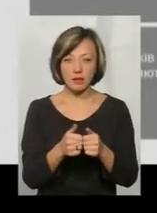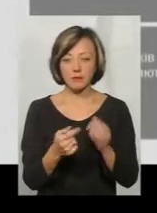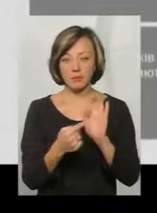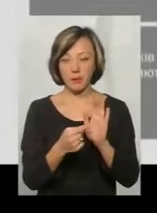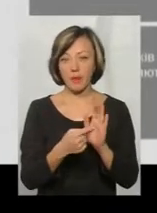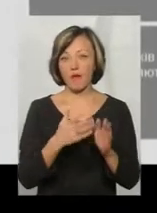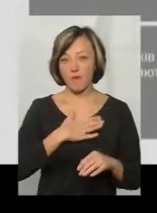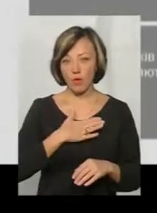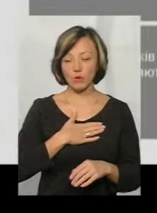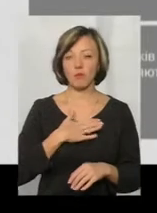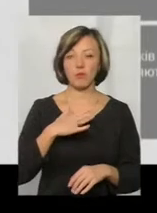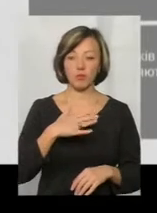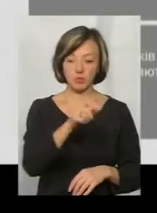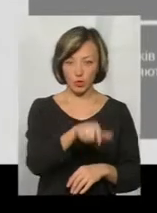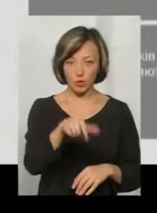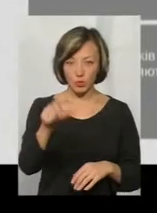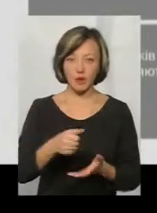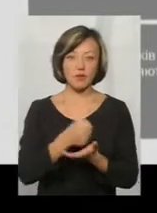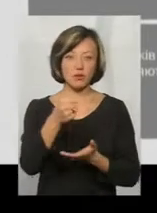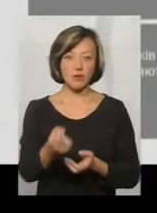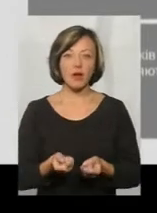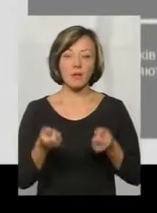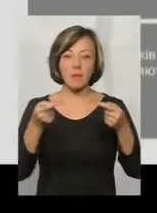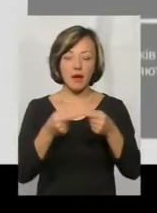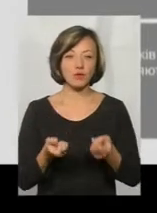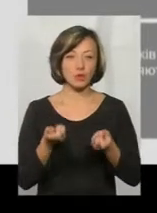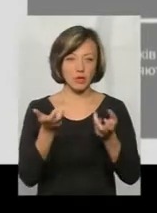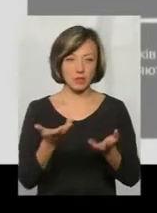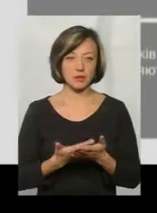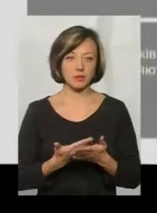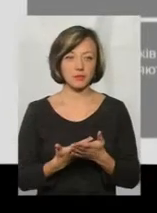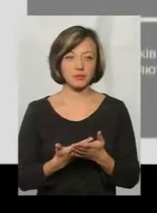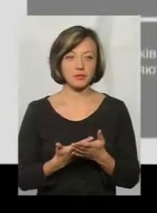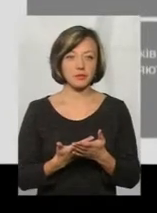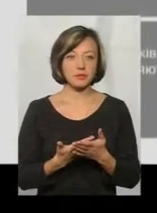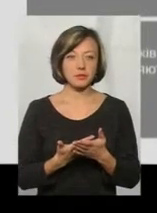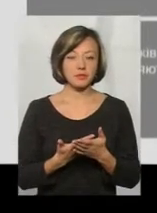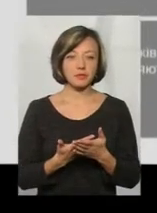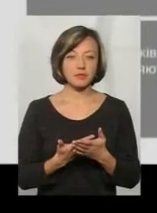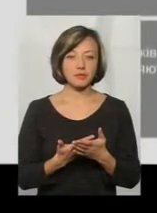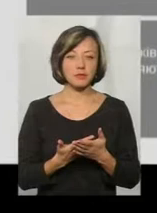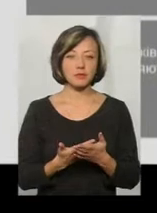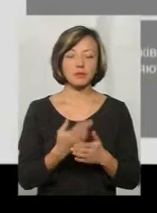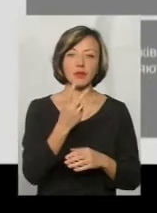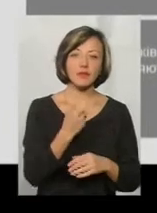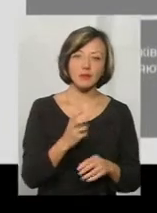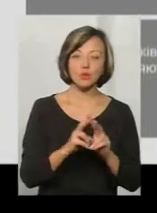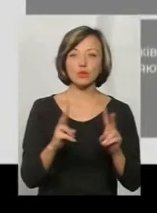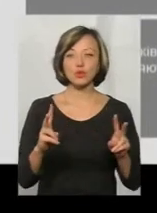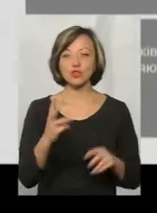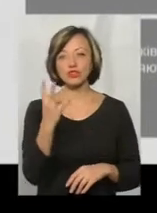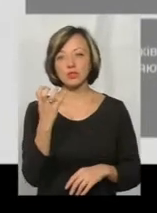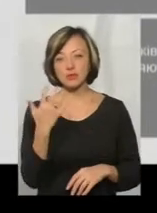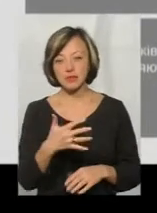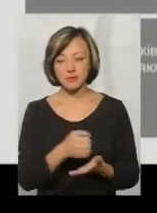ось мої люди, їх вона там висуває певну кількість. Залежно від своєї спроможності, там 200, хтось може 450